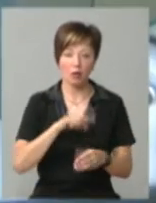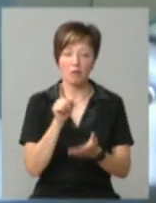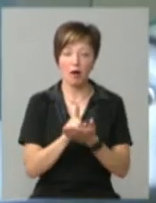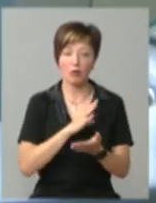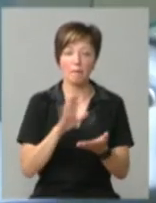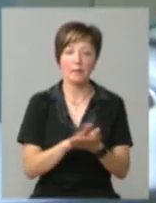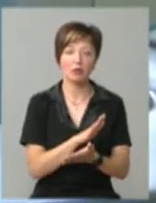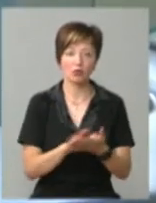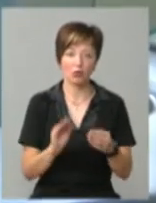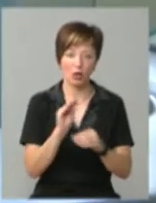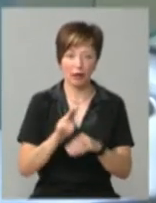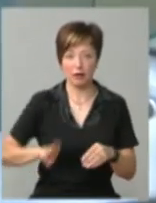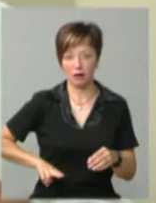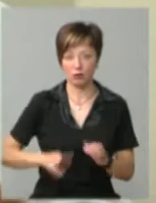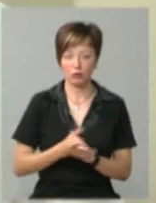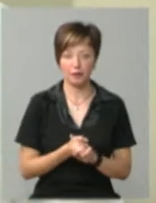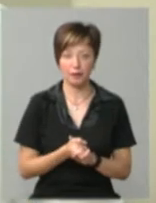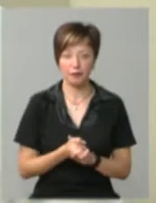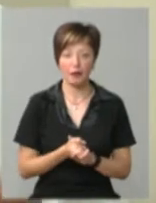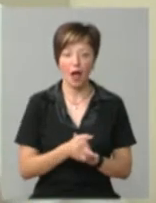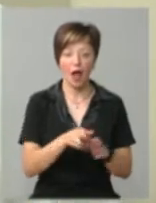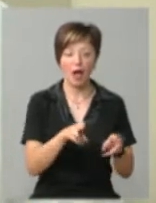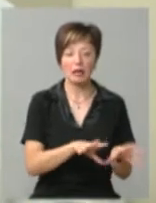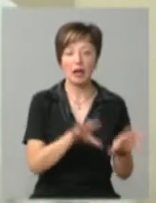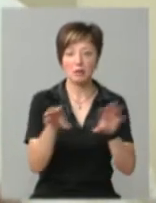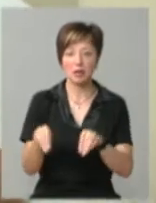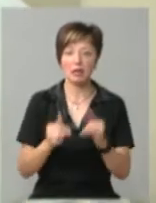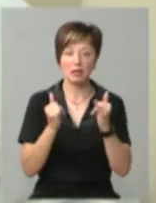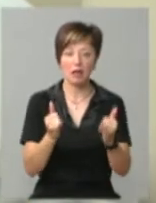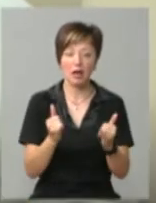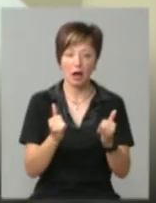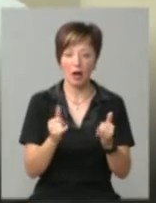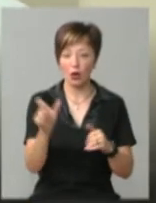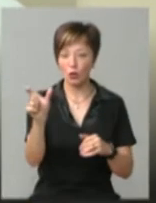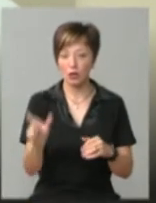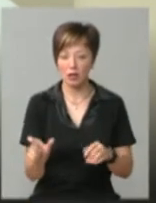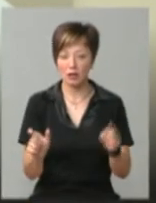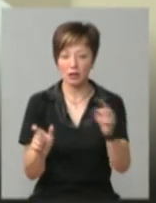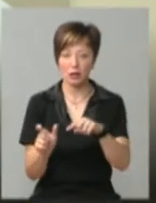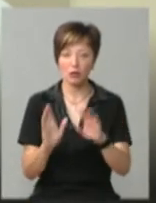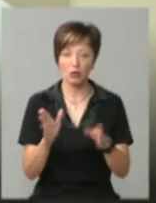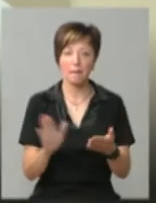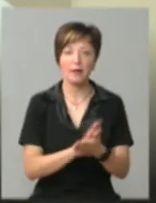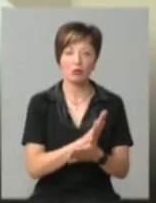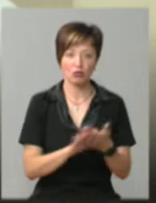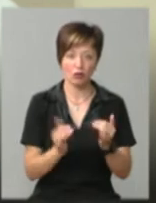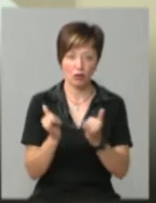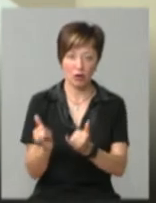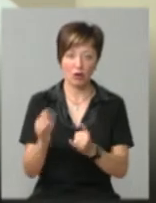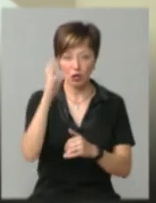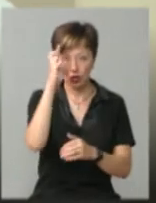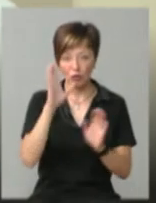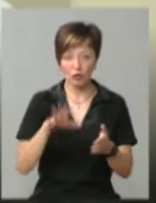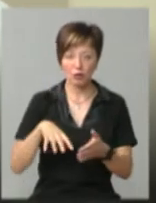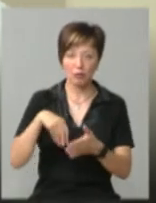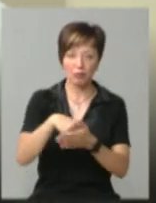безкоштовною, додає Яків Цуглевич. Трансплантація для рецепієнта, вона буде безкоштовною для нього. Держава